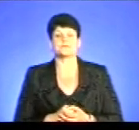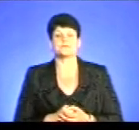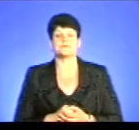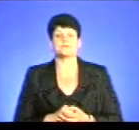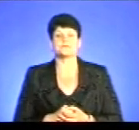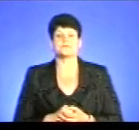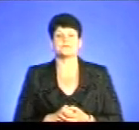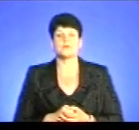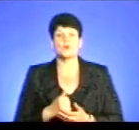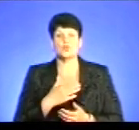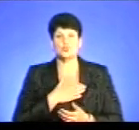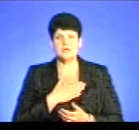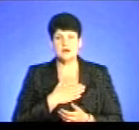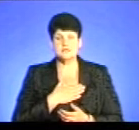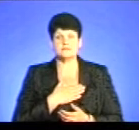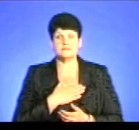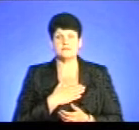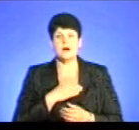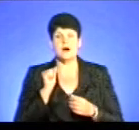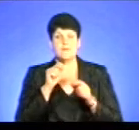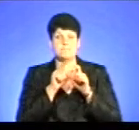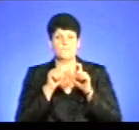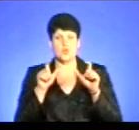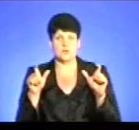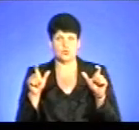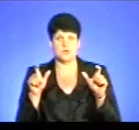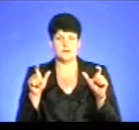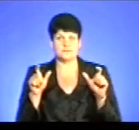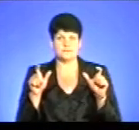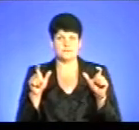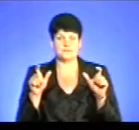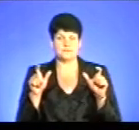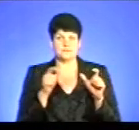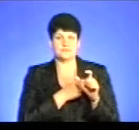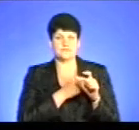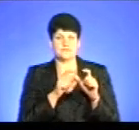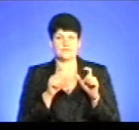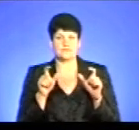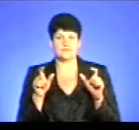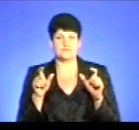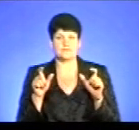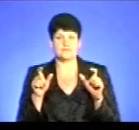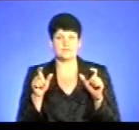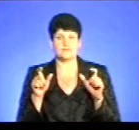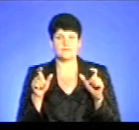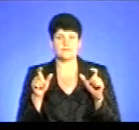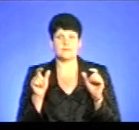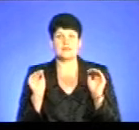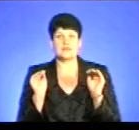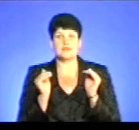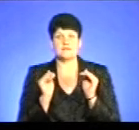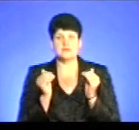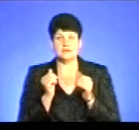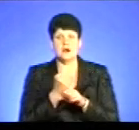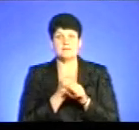Говори. В нас в амбулаторії невеличкий